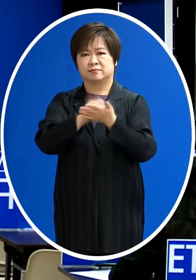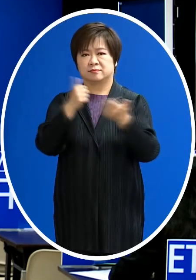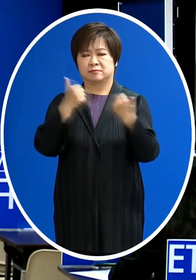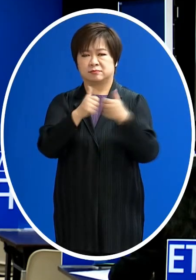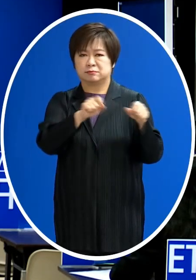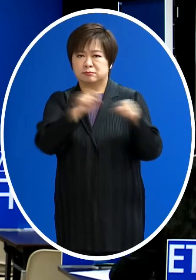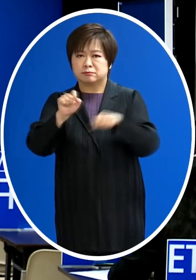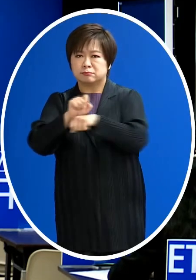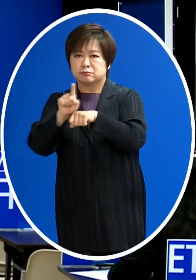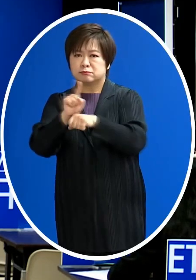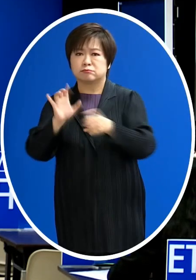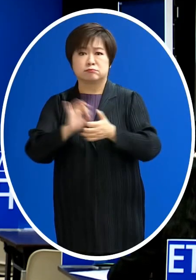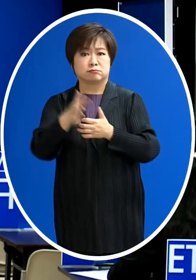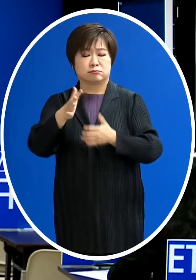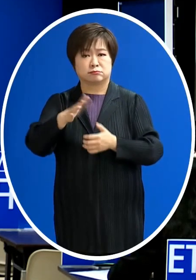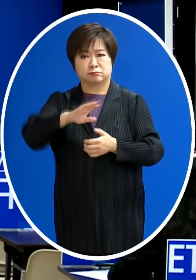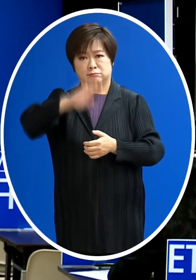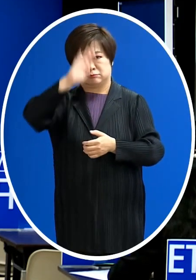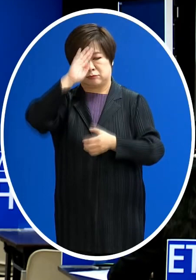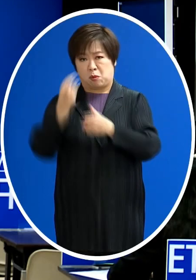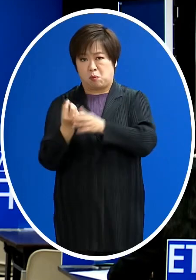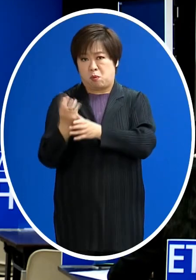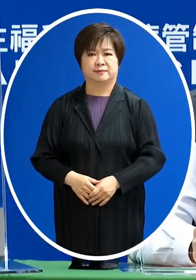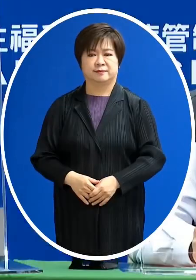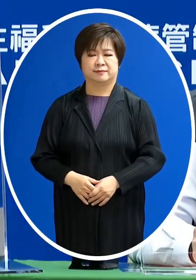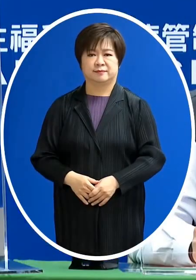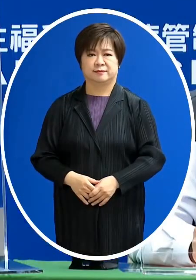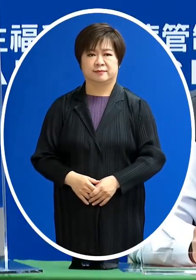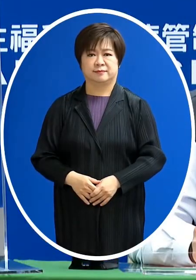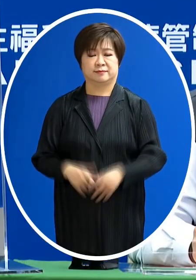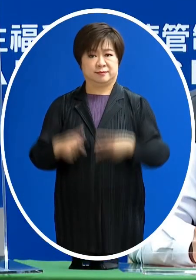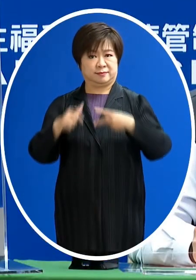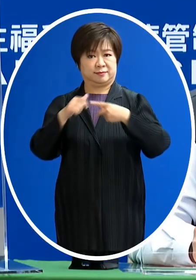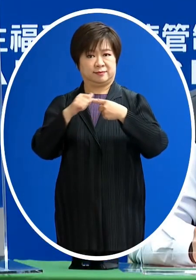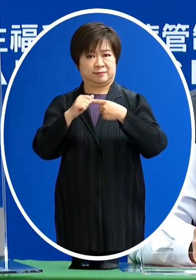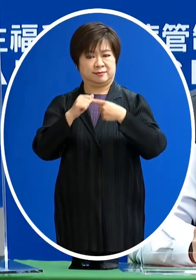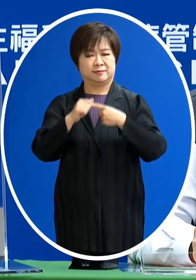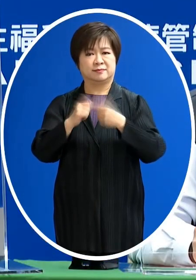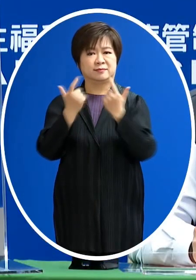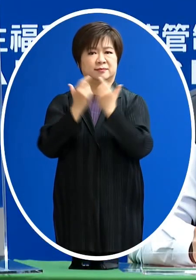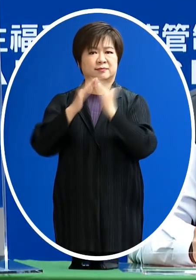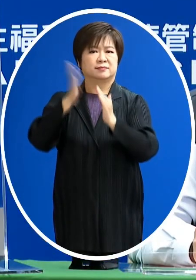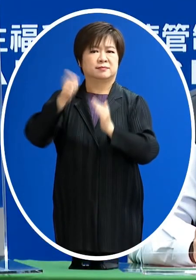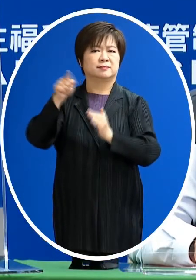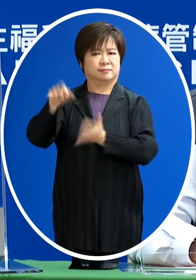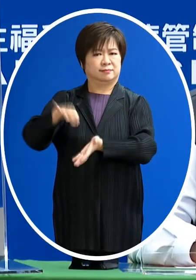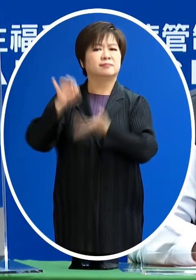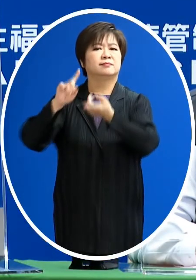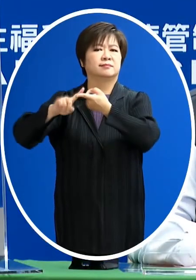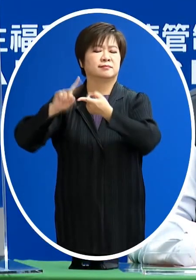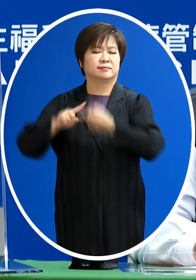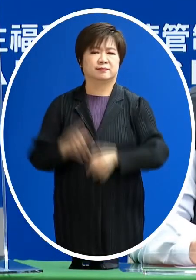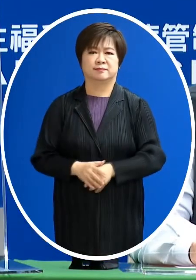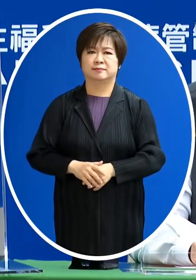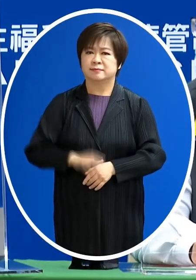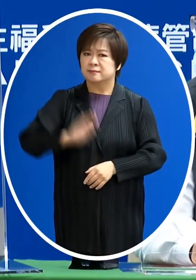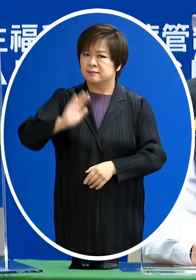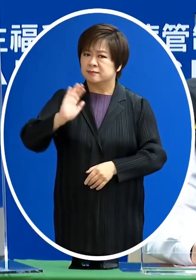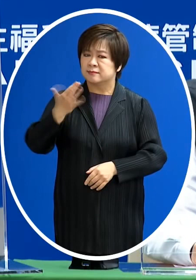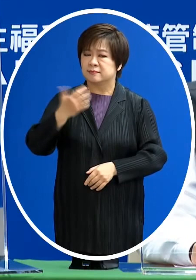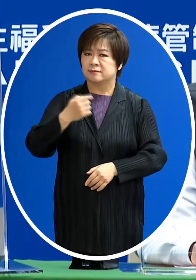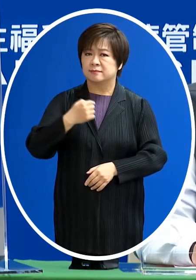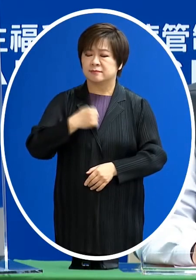因為疫情有點出乎我們的意料中嗎謝謝第一個 我想市長講得很好 那但是第一個就是